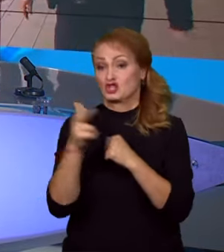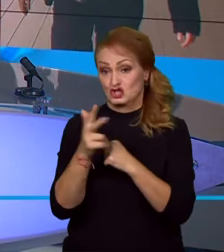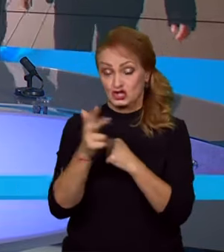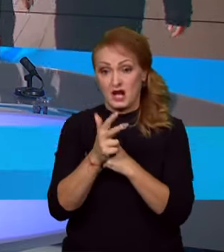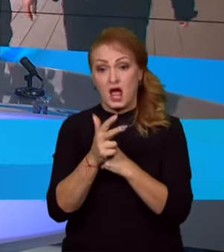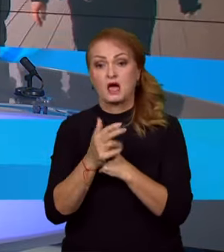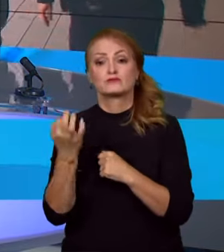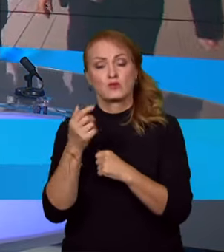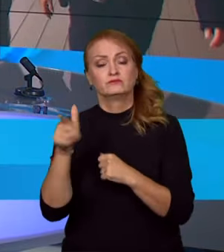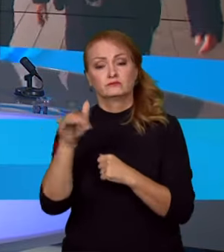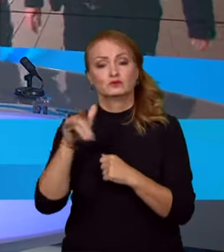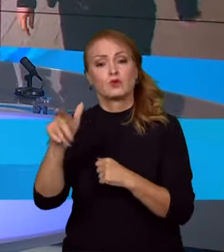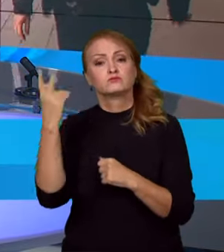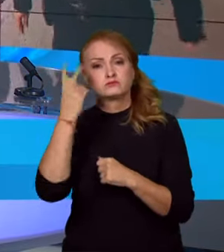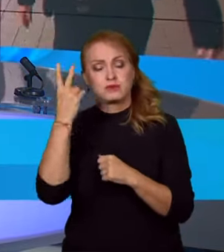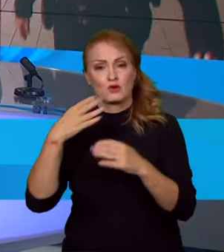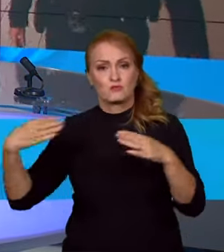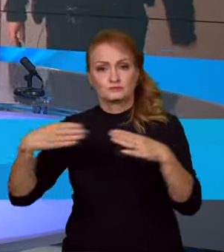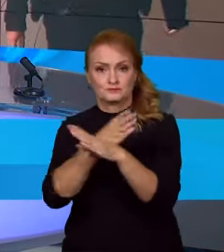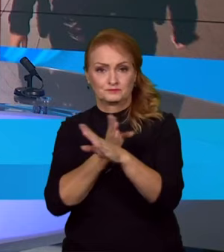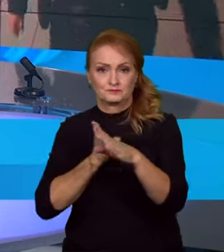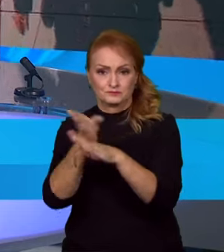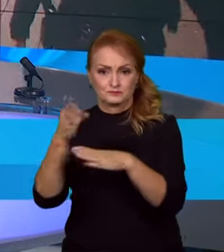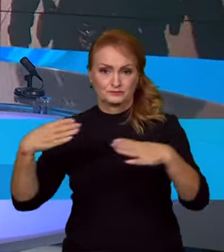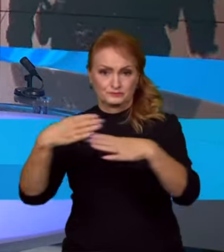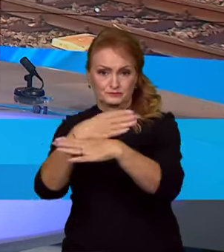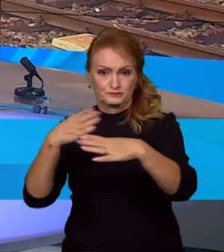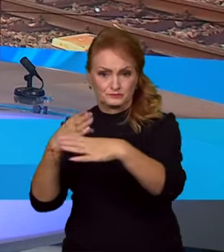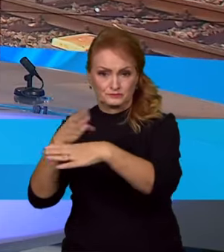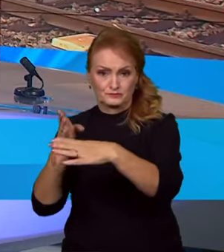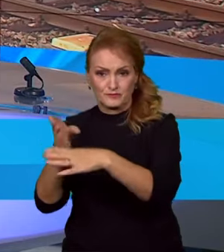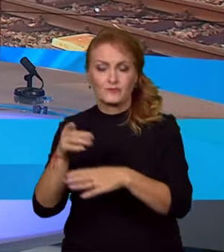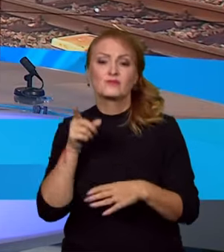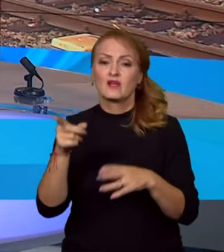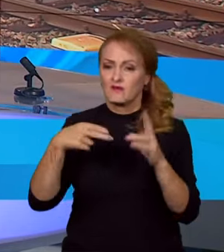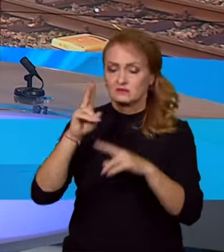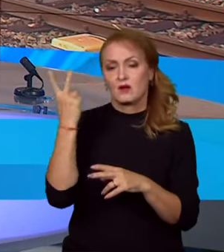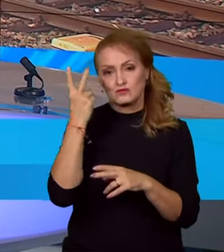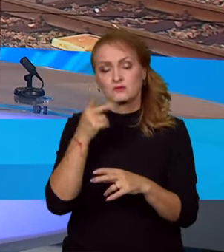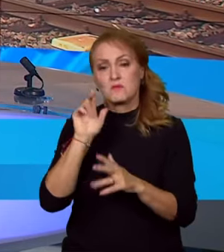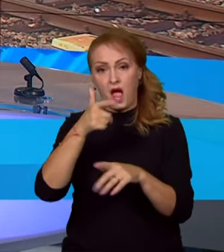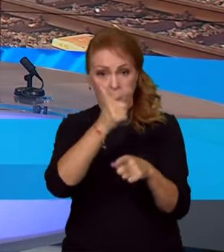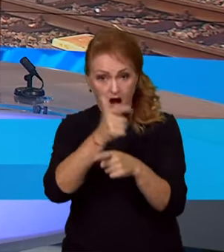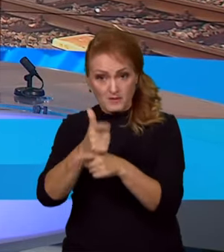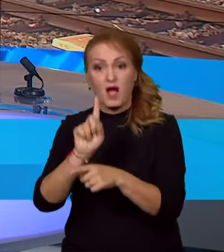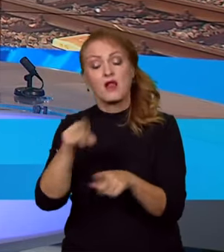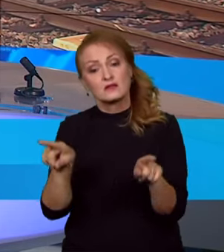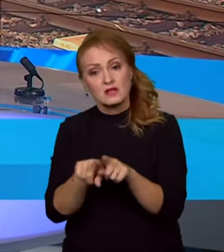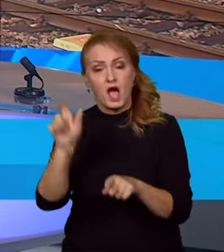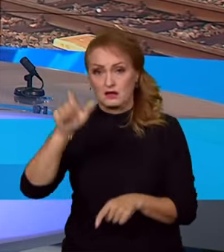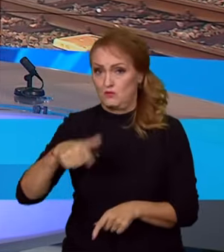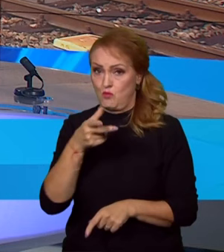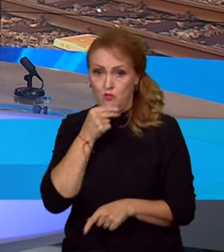tvoří Brněnský železniční úzel, nejvytíženější na Moravě. Na klidný chod dohlížejí kamery, ale taky speciálně pro školení